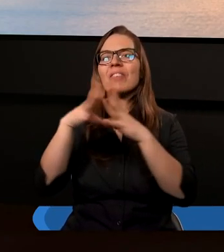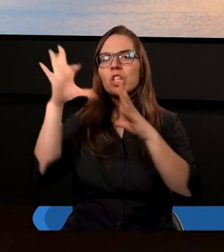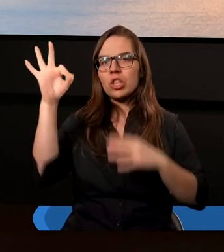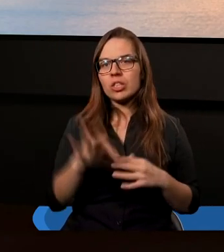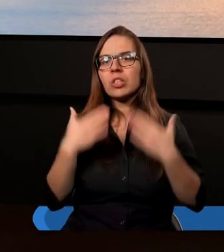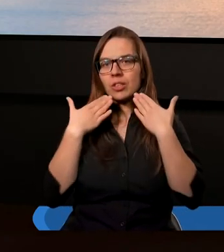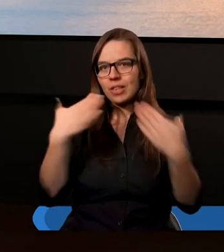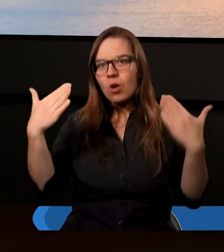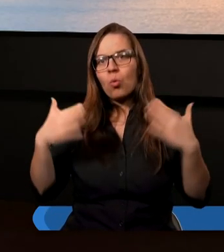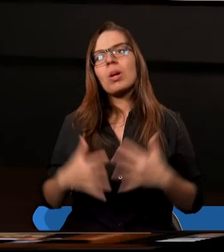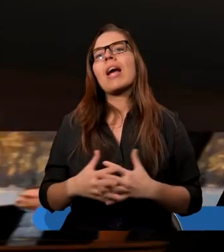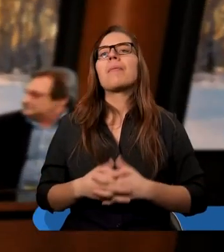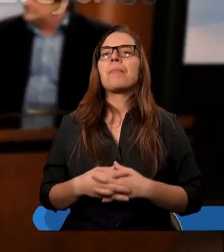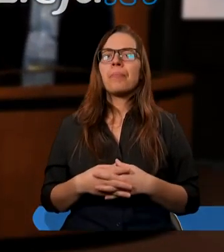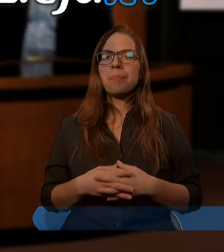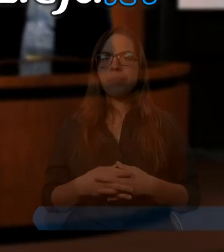Dziękuję.